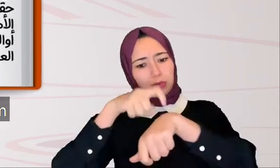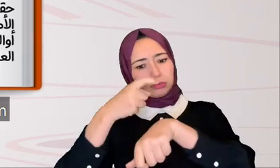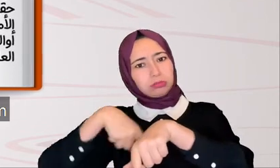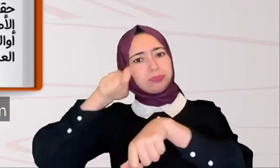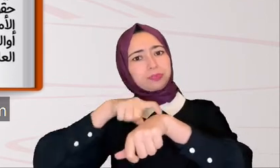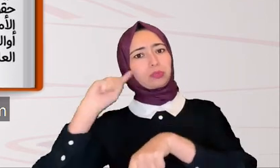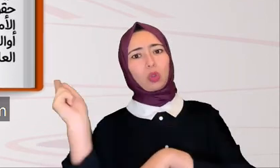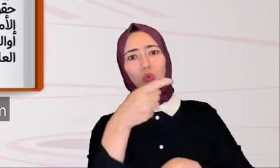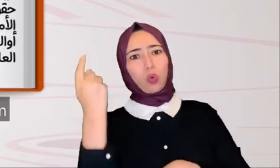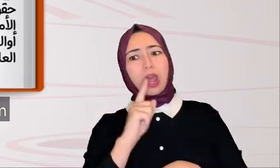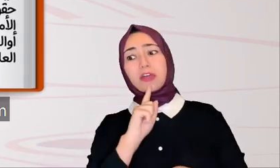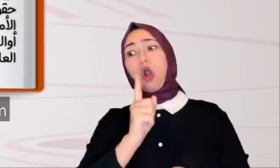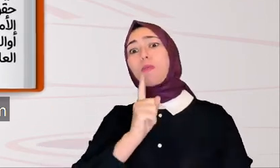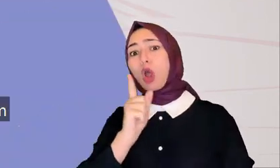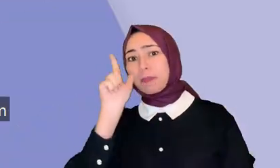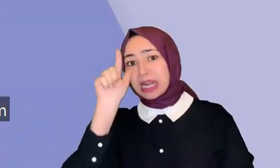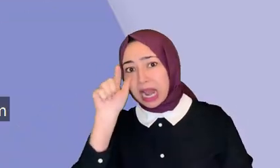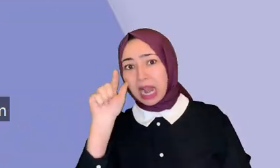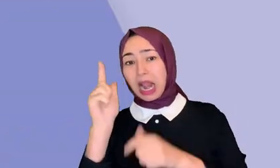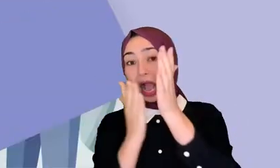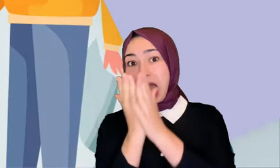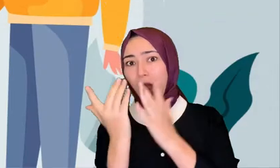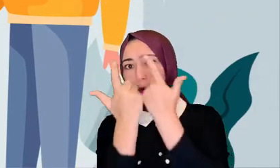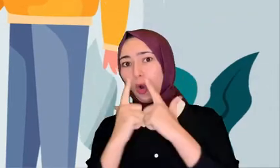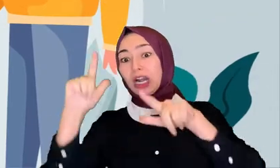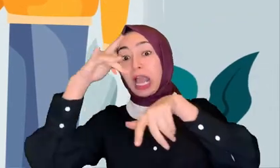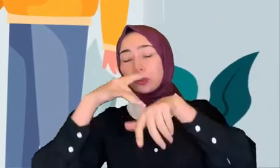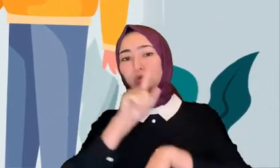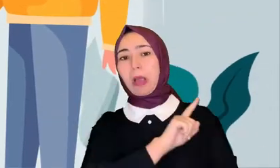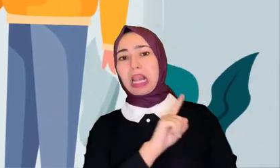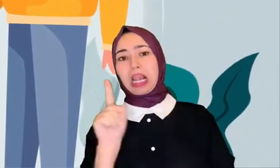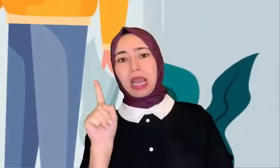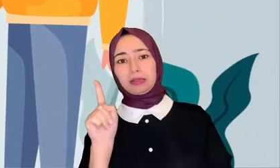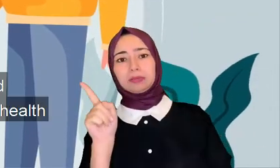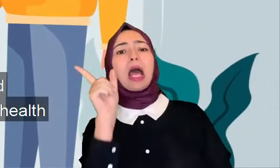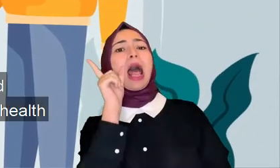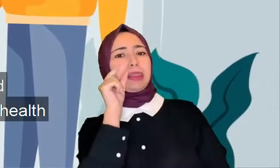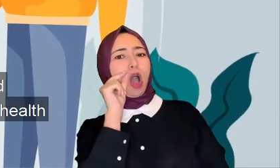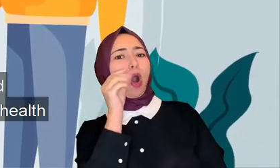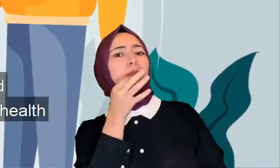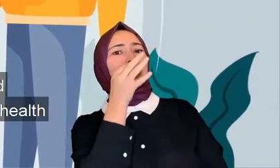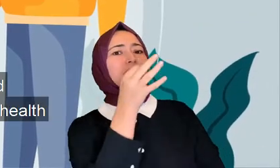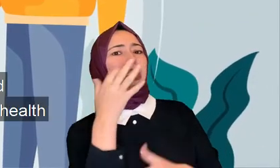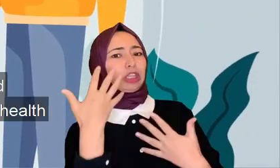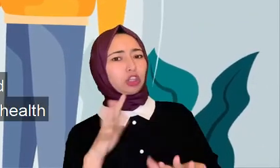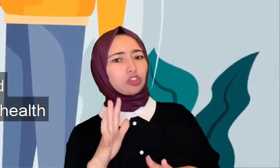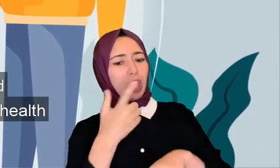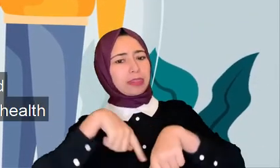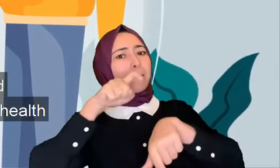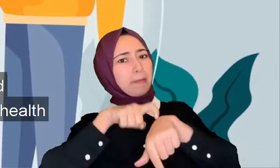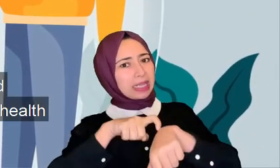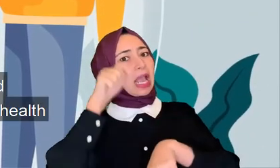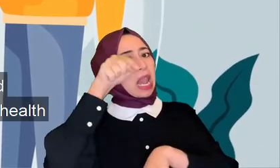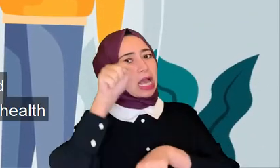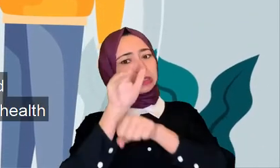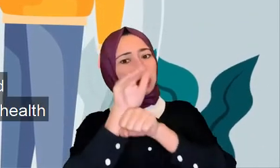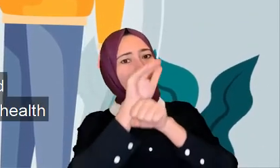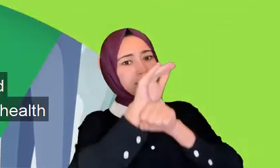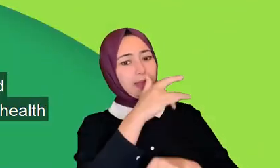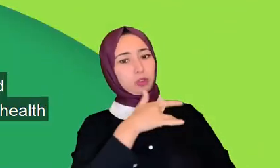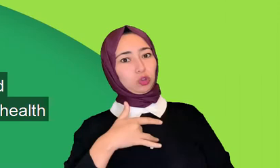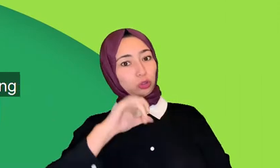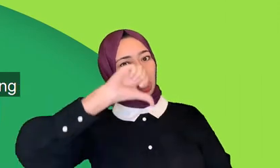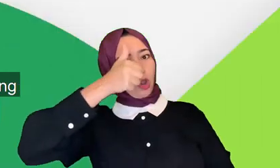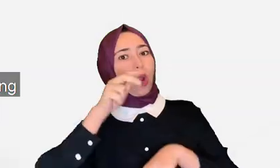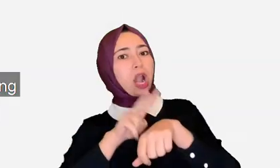ووقت اللي تجيت مس من اي حق ولا حرية يقول عم مصباح في اعتراضه انه صحيح البلدية كانت ملزومة تاخو اجراءات تحمي